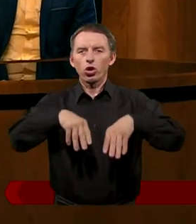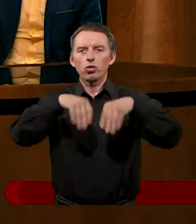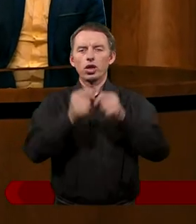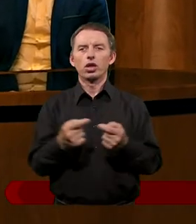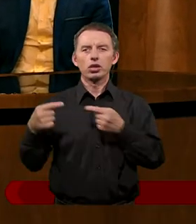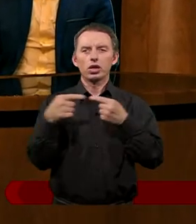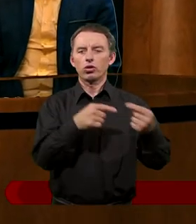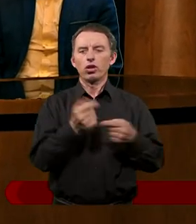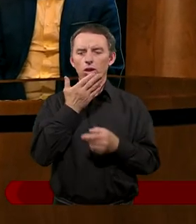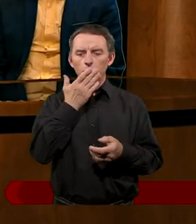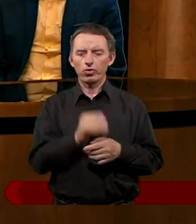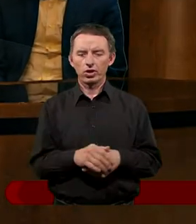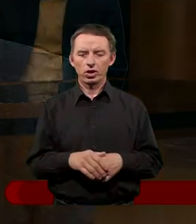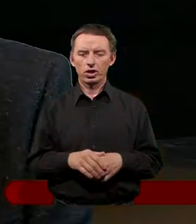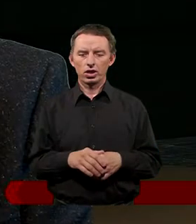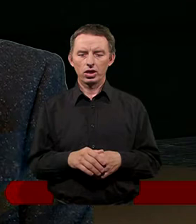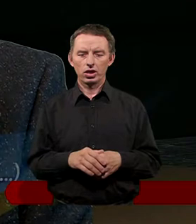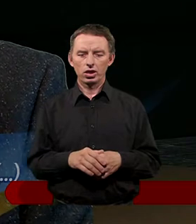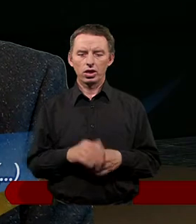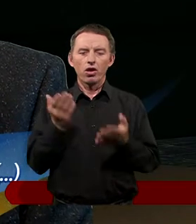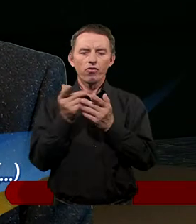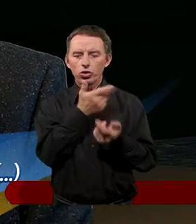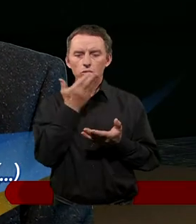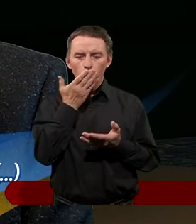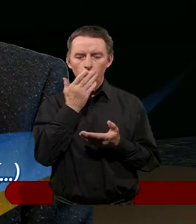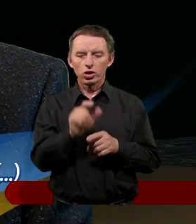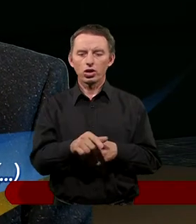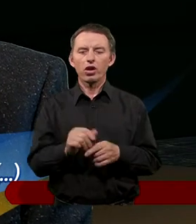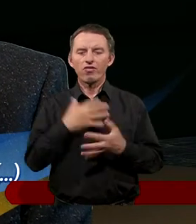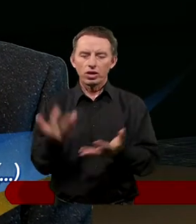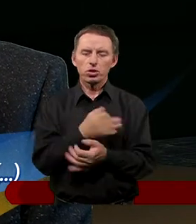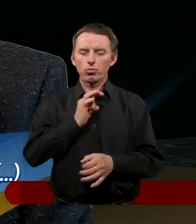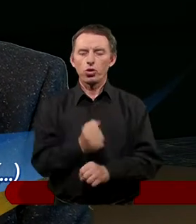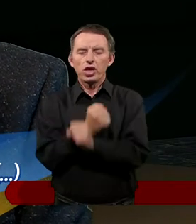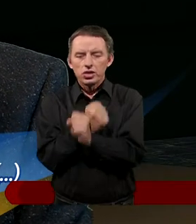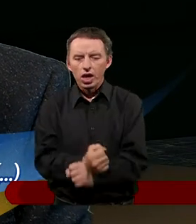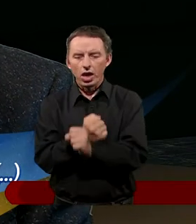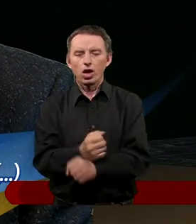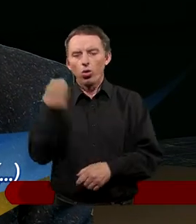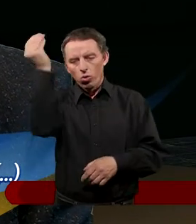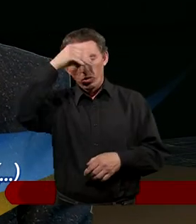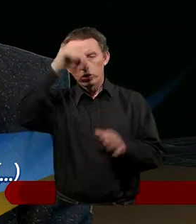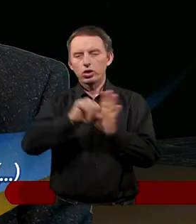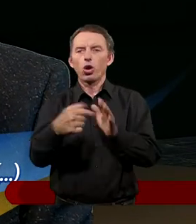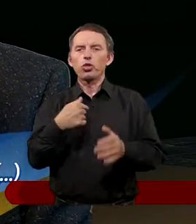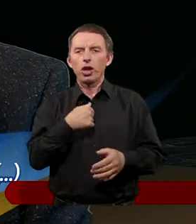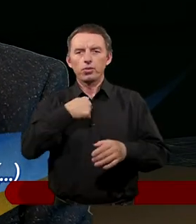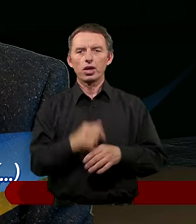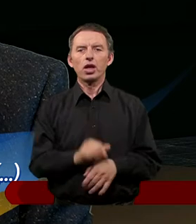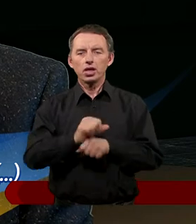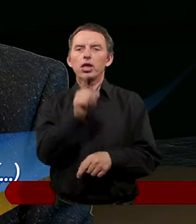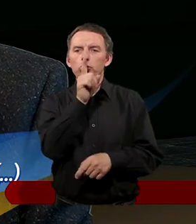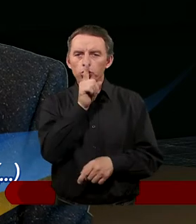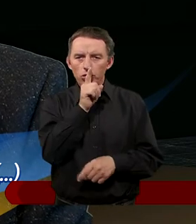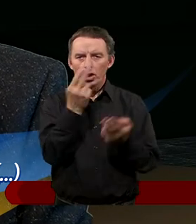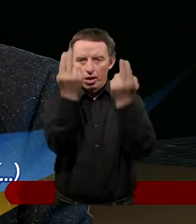kontynuuje tę wypowiedź i mówi Weźcie na siebie moje jarzmo i uczcie się ode mnie, że jestem